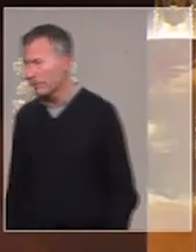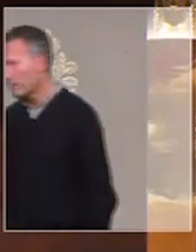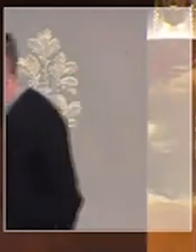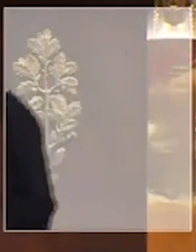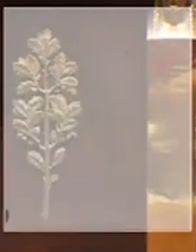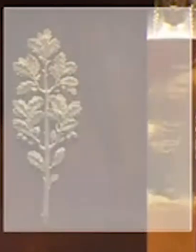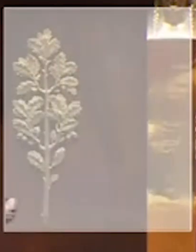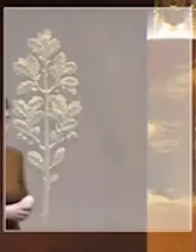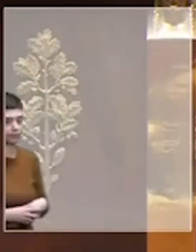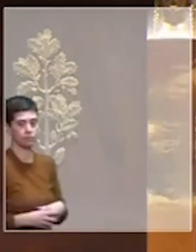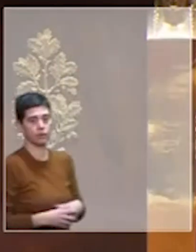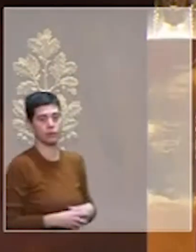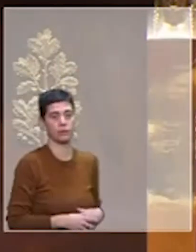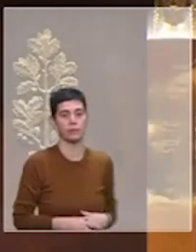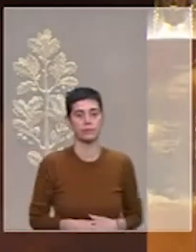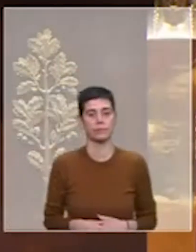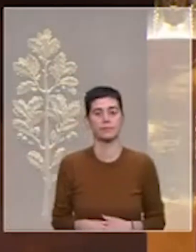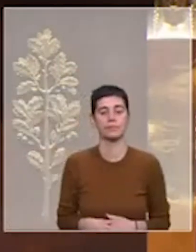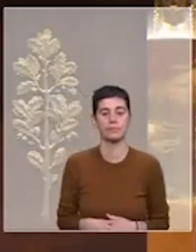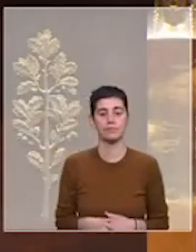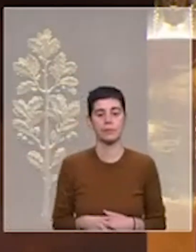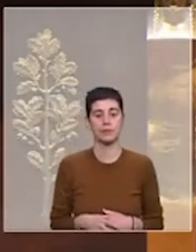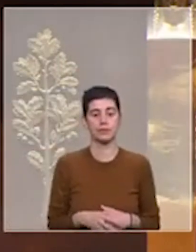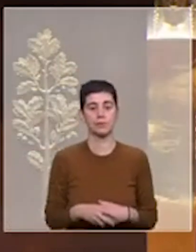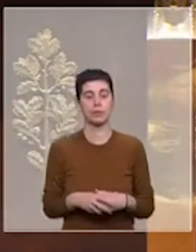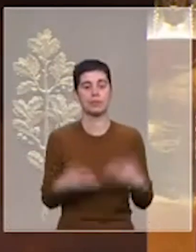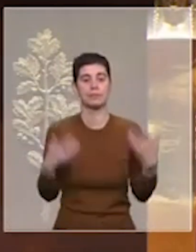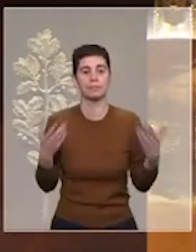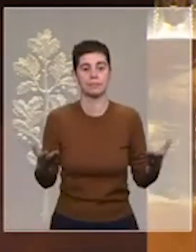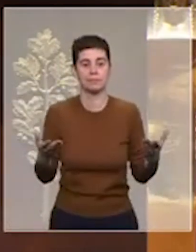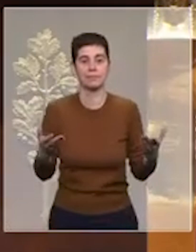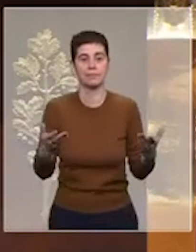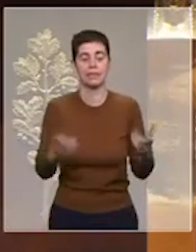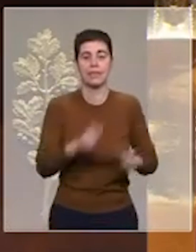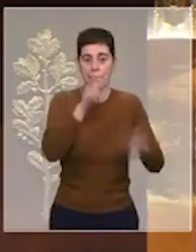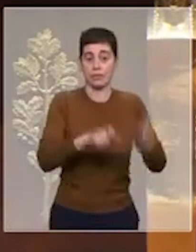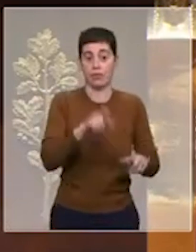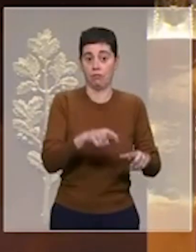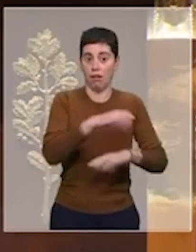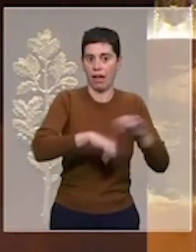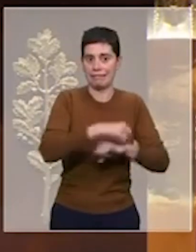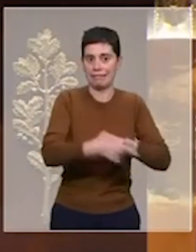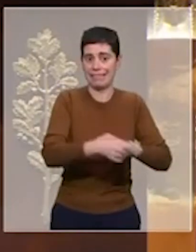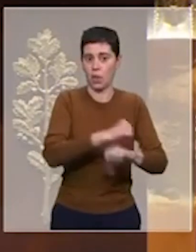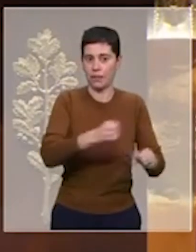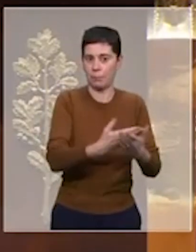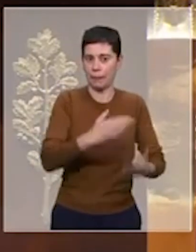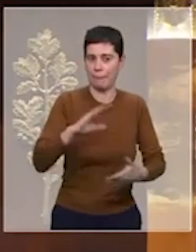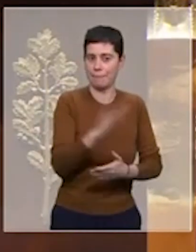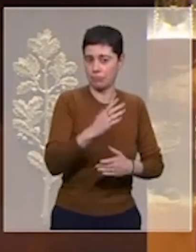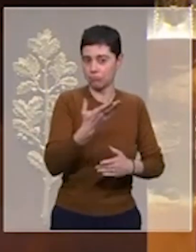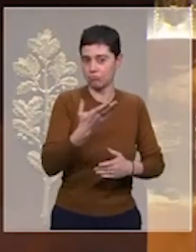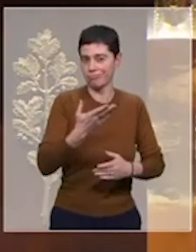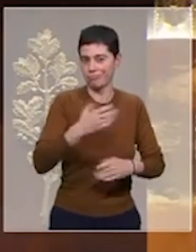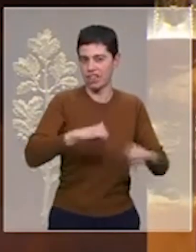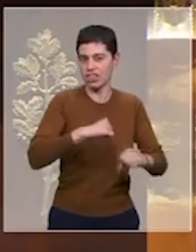les terroristes qui font cela et c'est ainsi qu'agit un régime terroriste et un État terroriste. Il